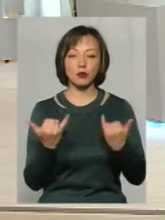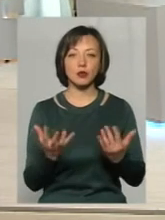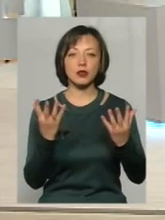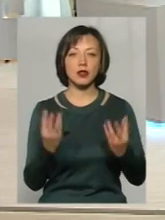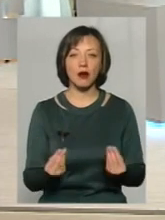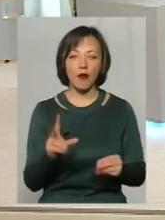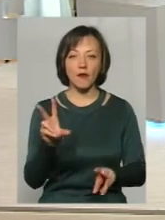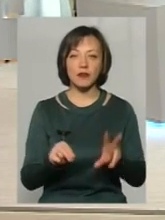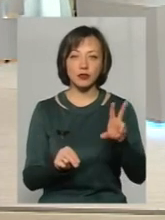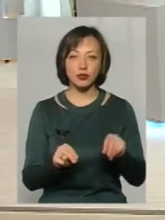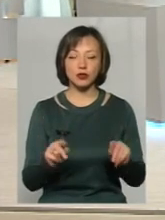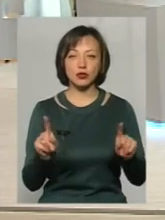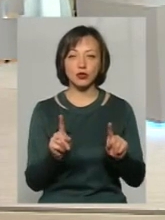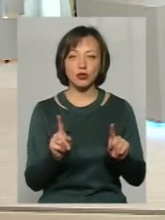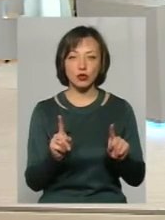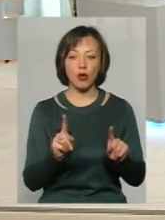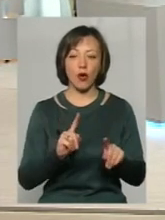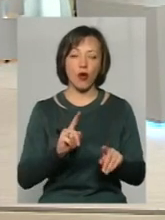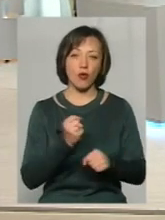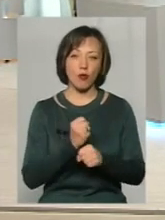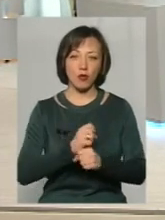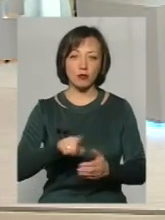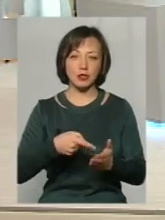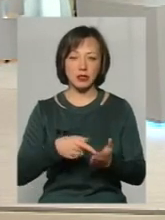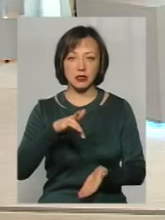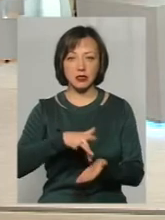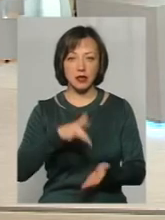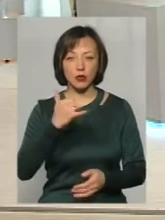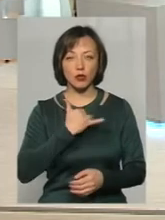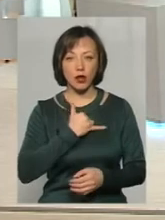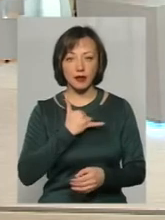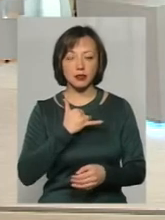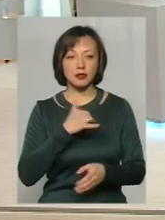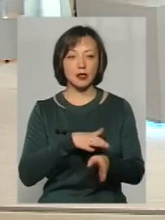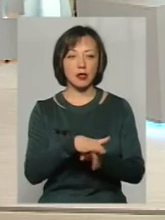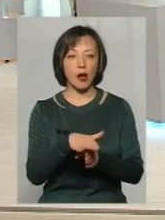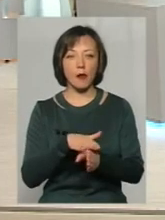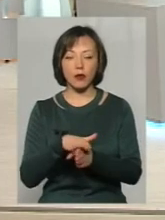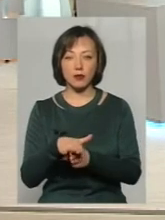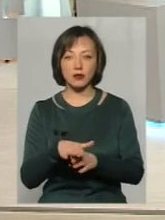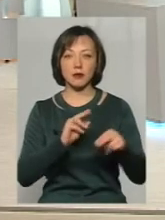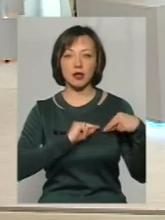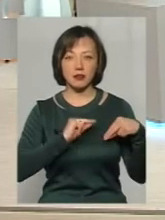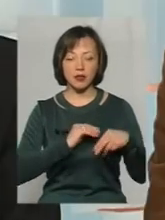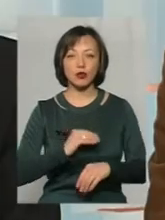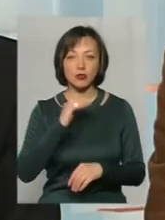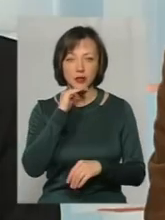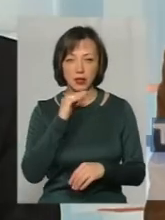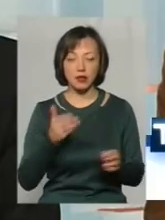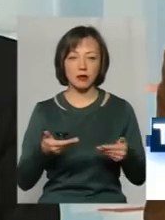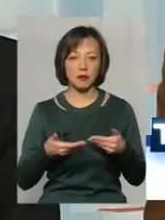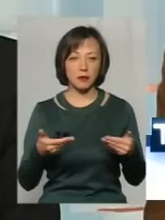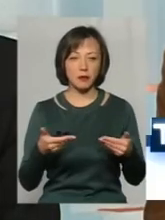на різнонаправленість роботи міського центру, в нас наповненість кадрів достатня. Вони